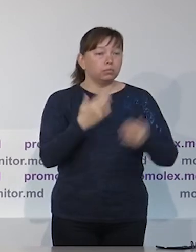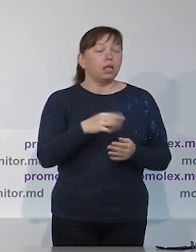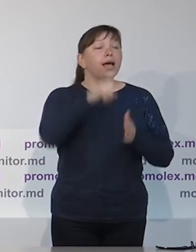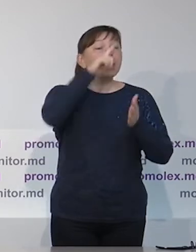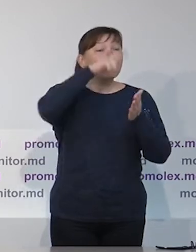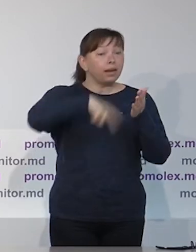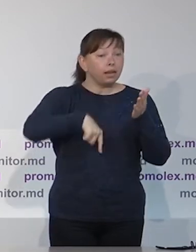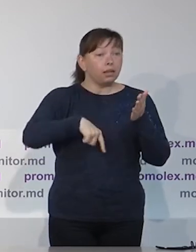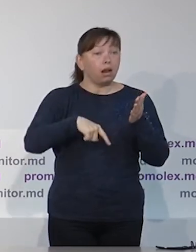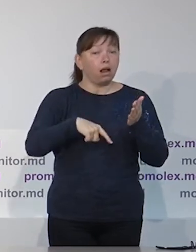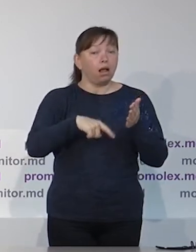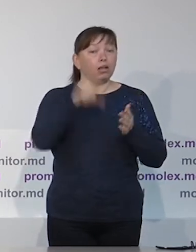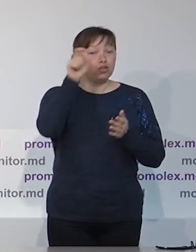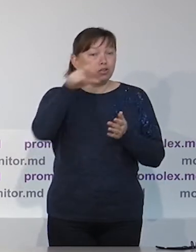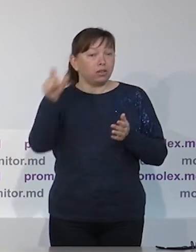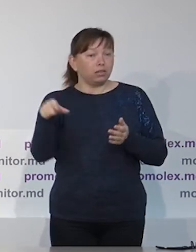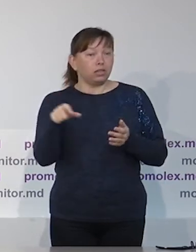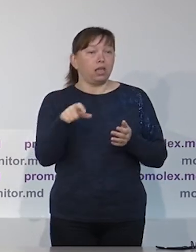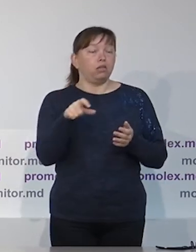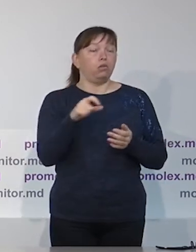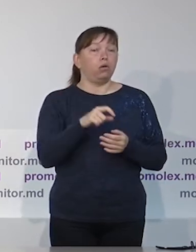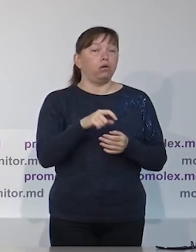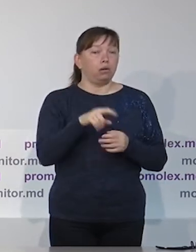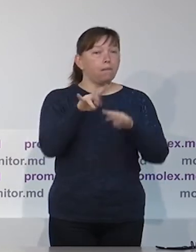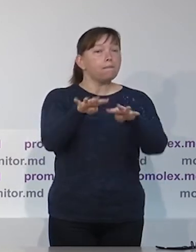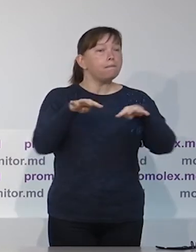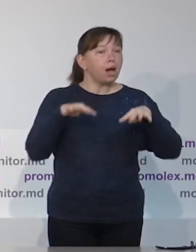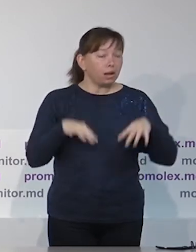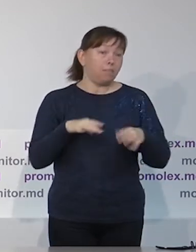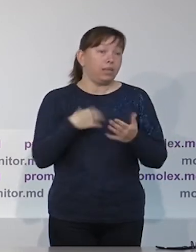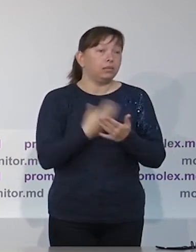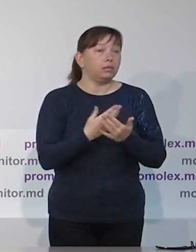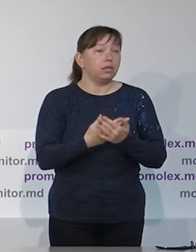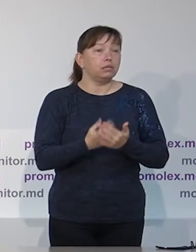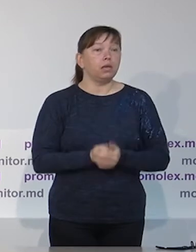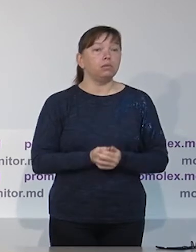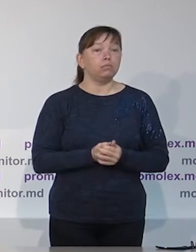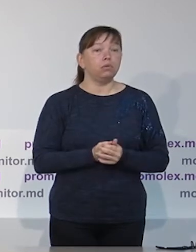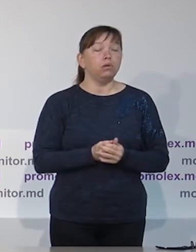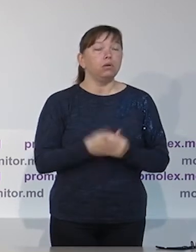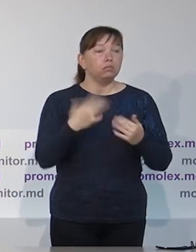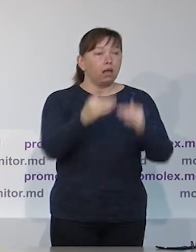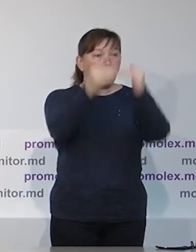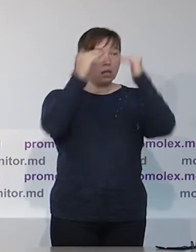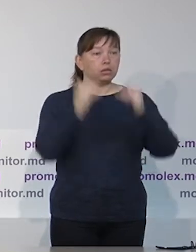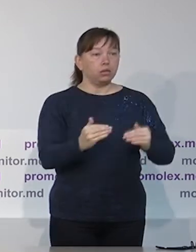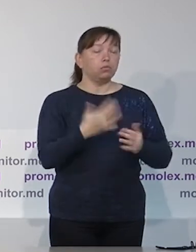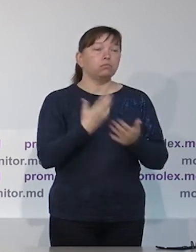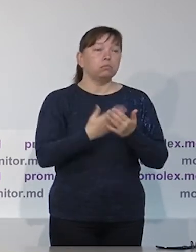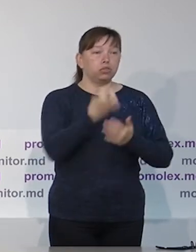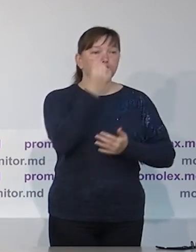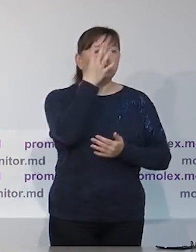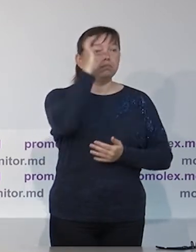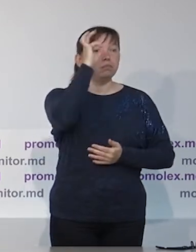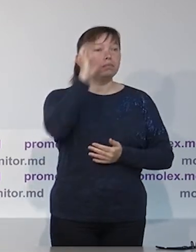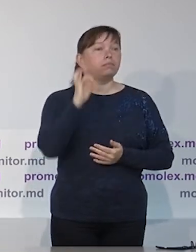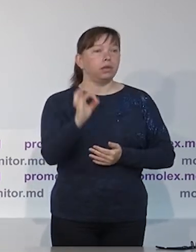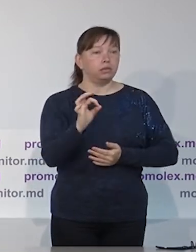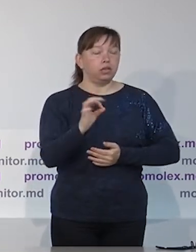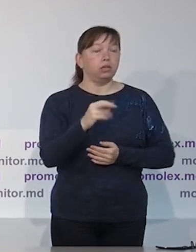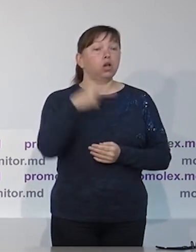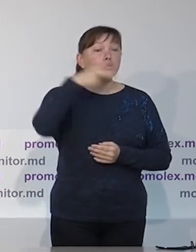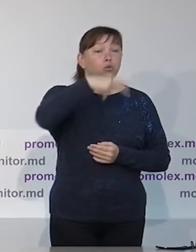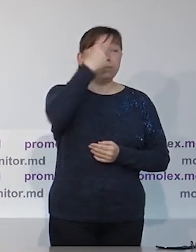постоянного уменьшения, снижения уровня доверия граждан к государственным органам. Вот несколько